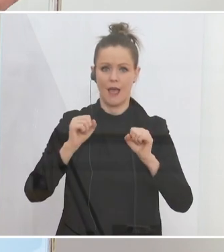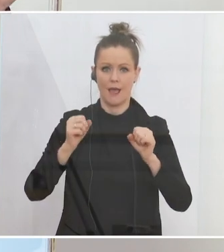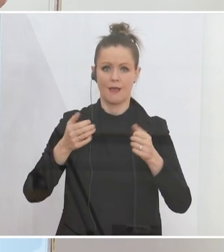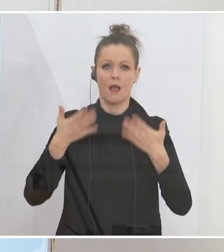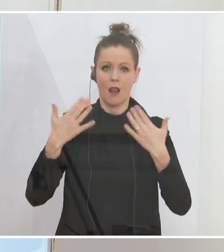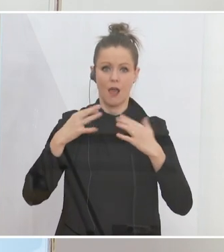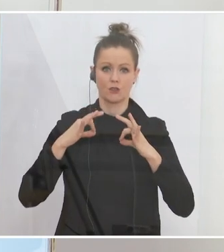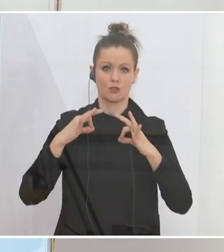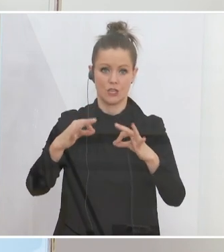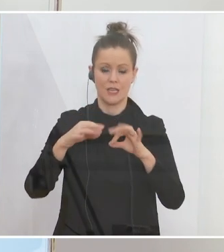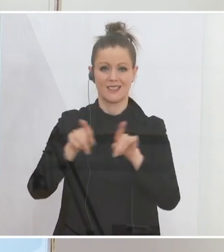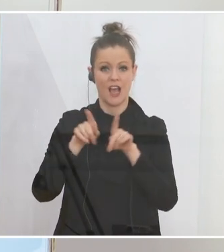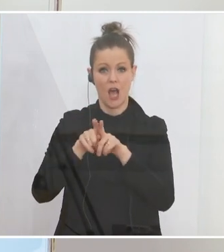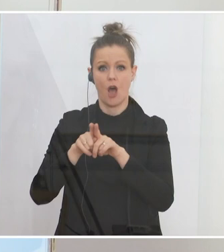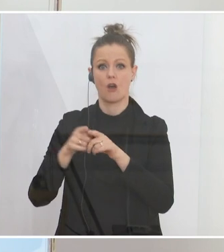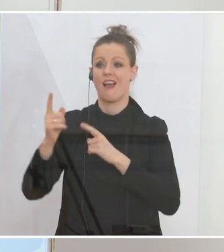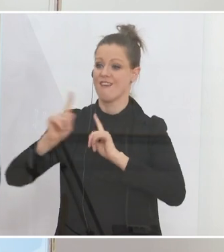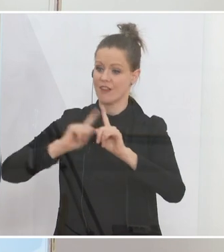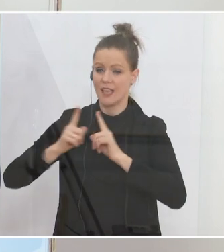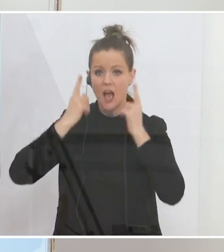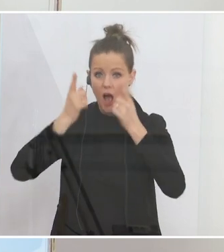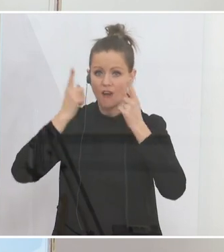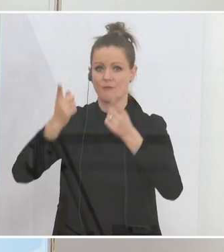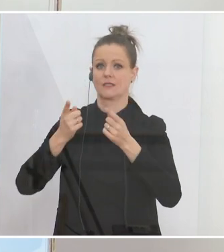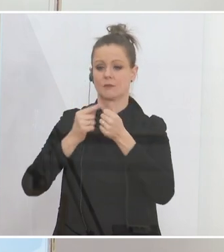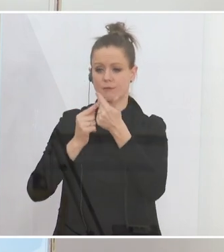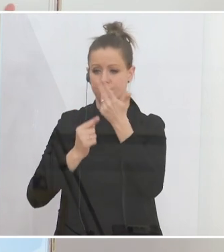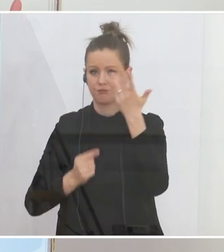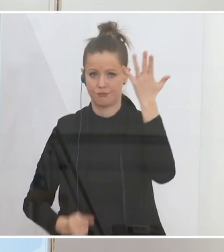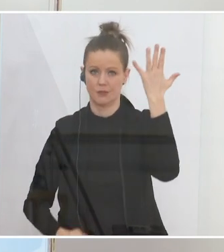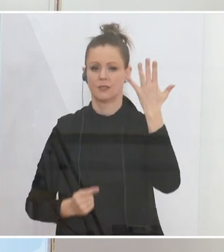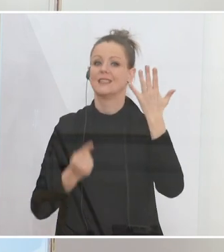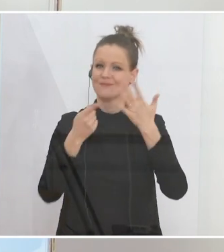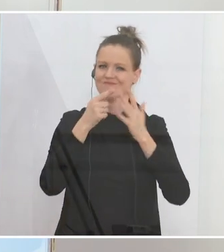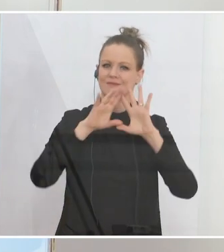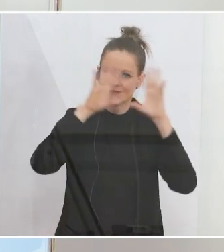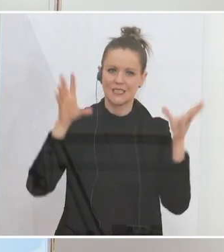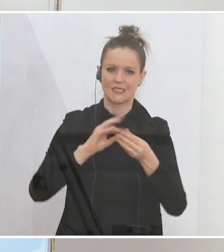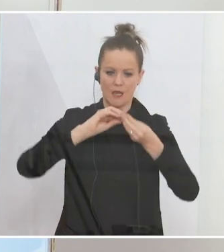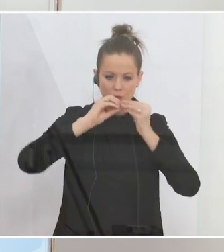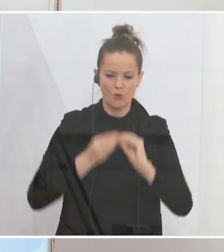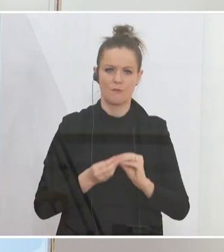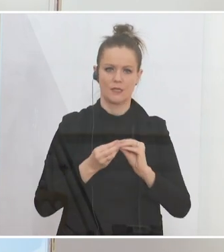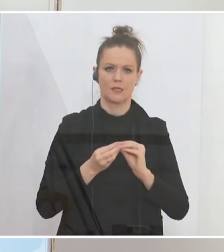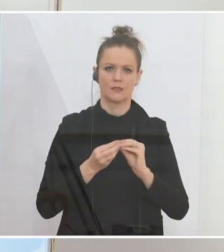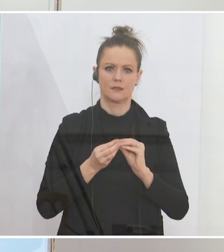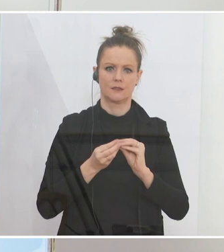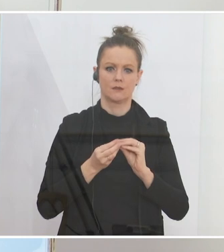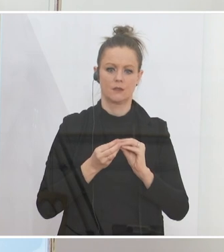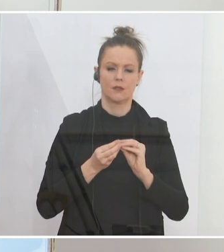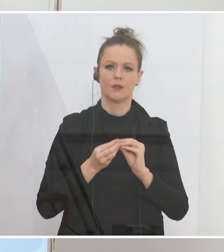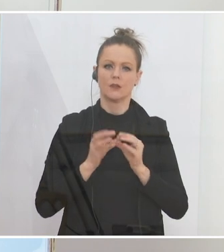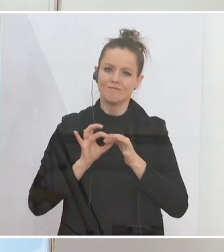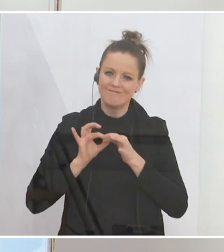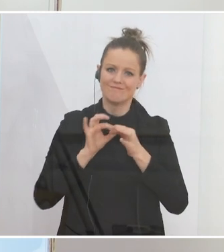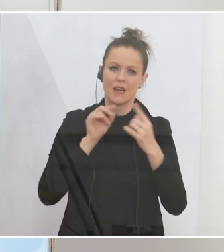Aufmerksamkeit im Verkehr, also viele der Fragen, die natürlich in diesem Gesamtkomplex auf unserem Weg zu null